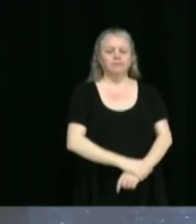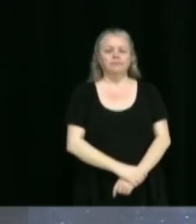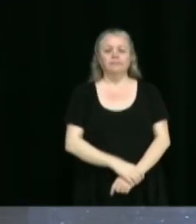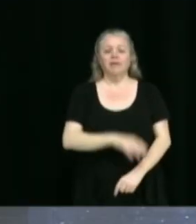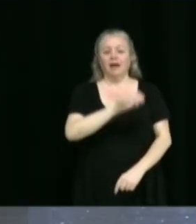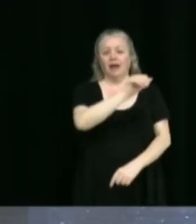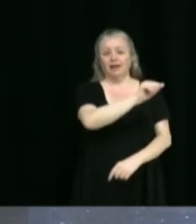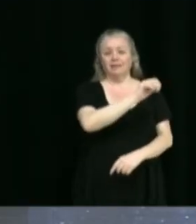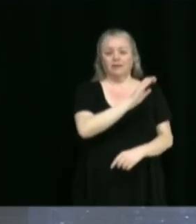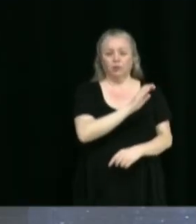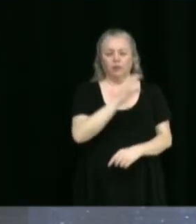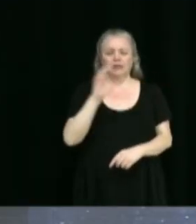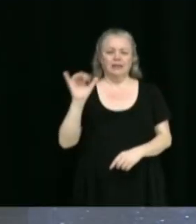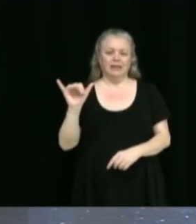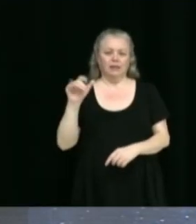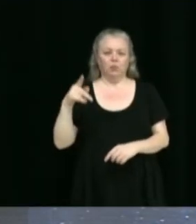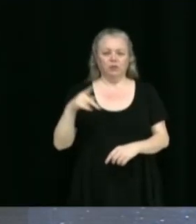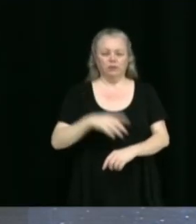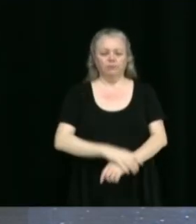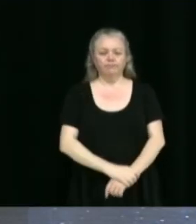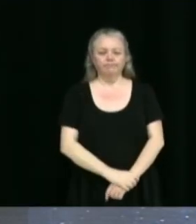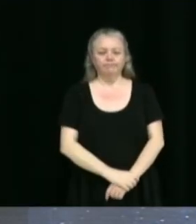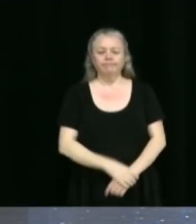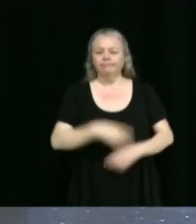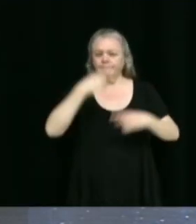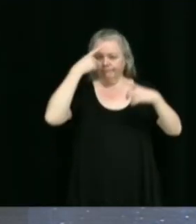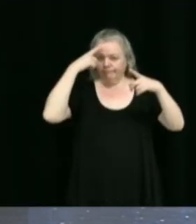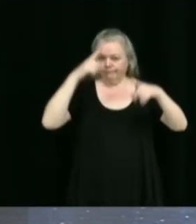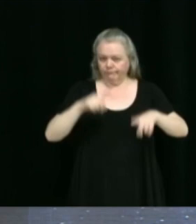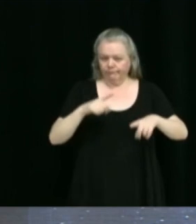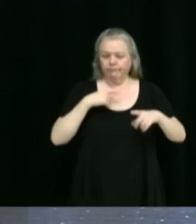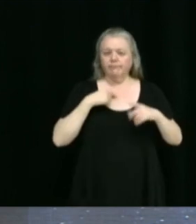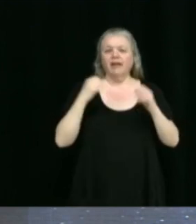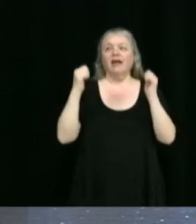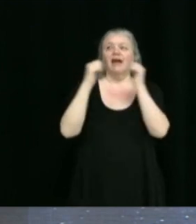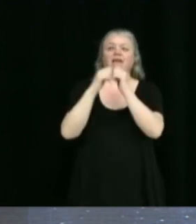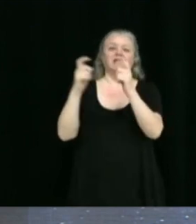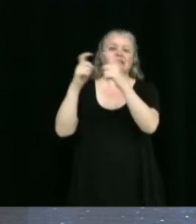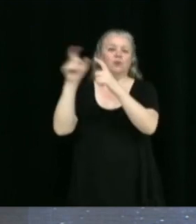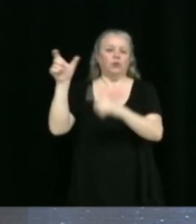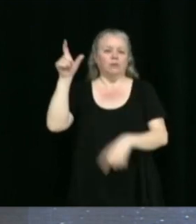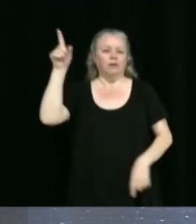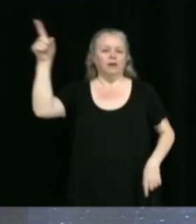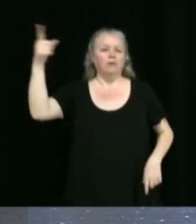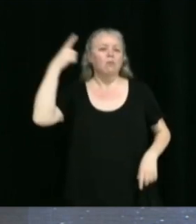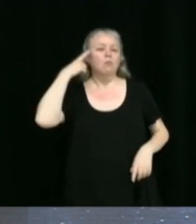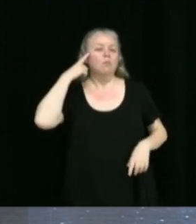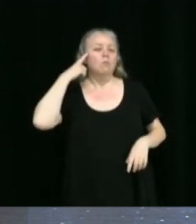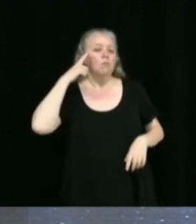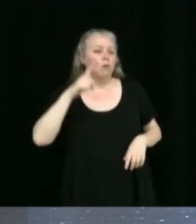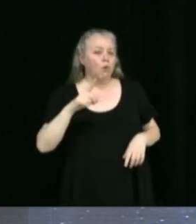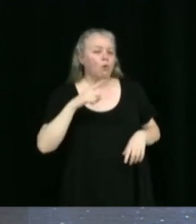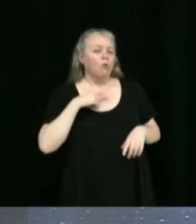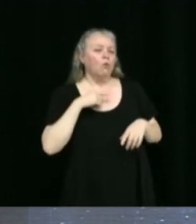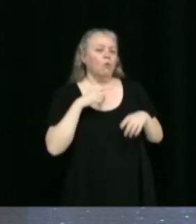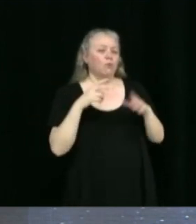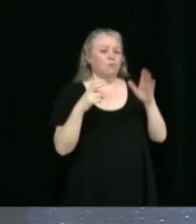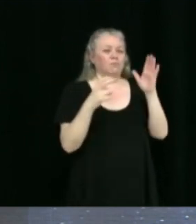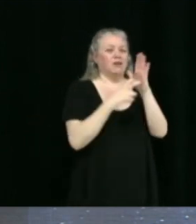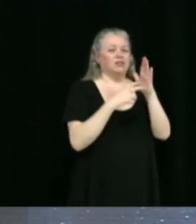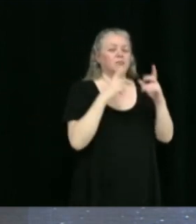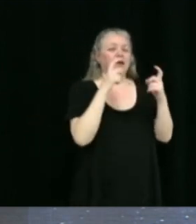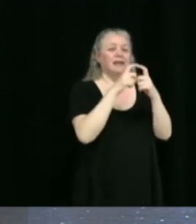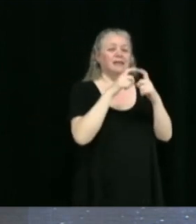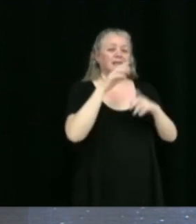Alexandre Côté, Yannick Poisson. Entente à intervenir avec Hydro-Québec pour des travaux de modification de l'alimentation électrique au 402